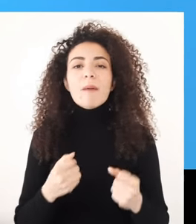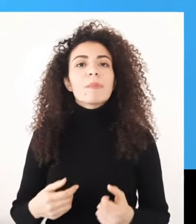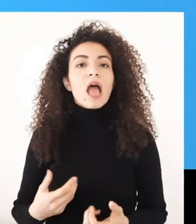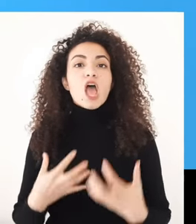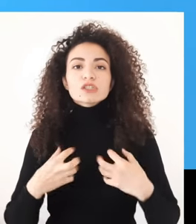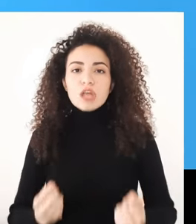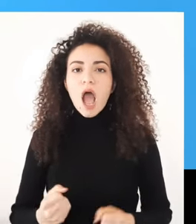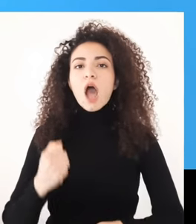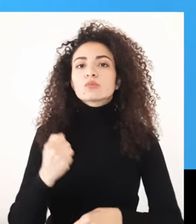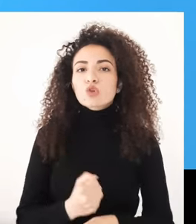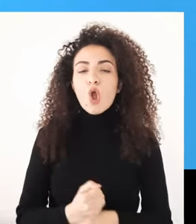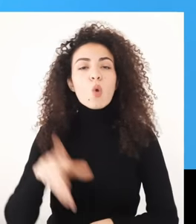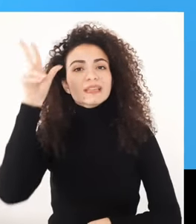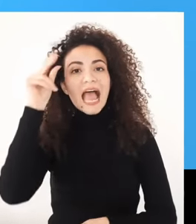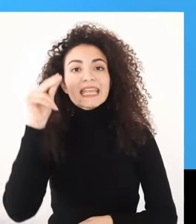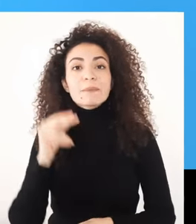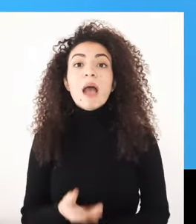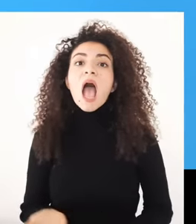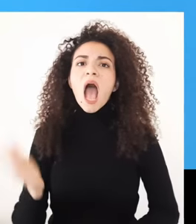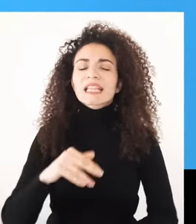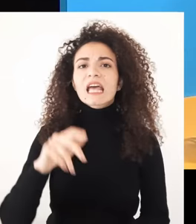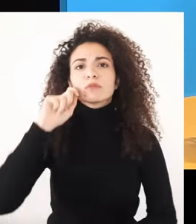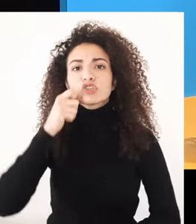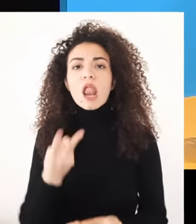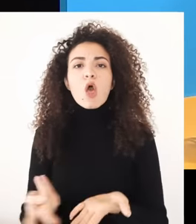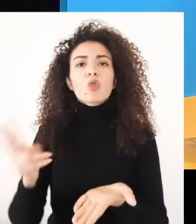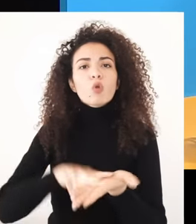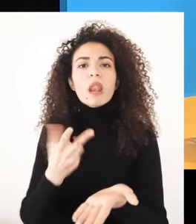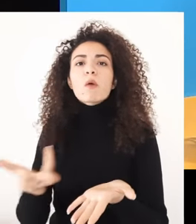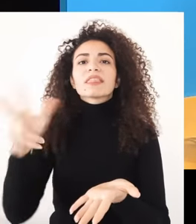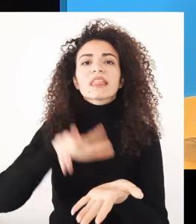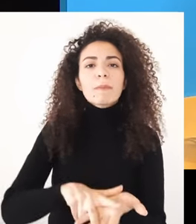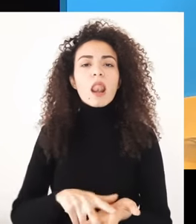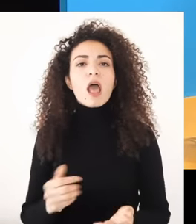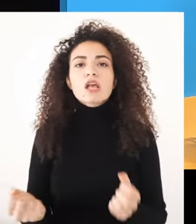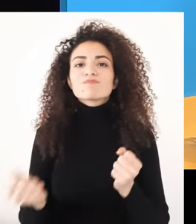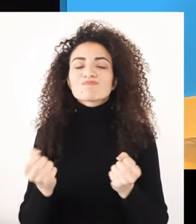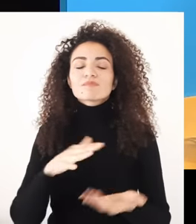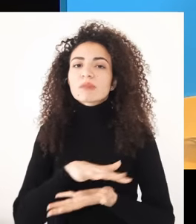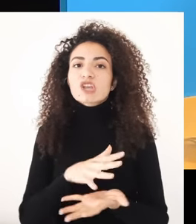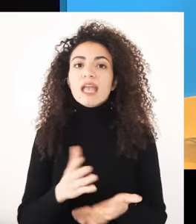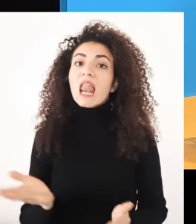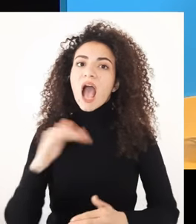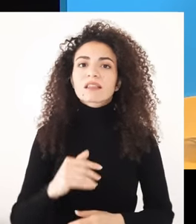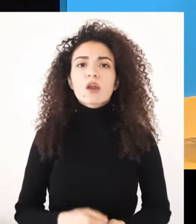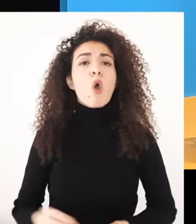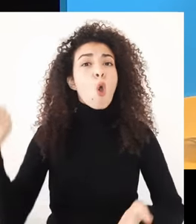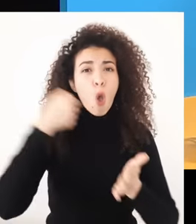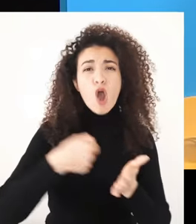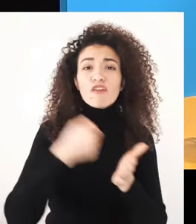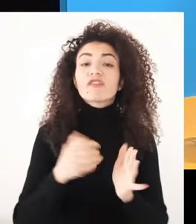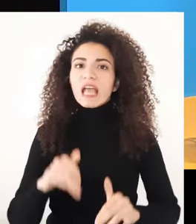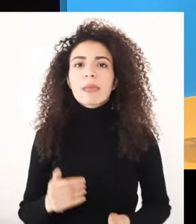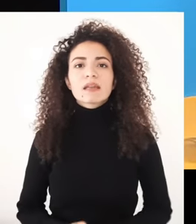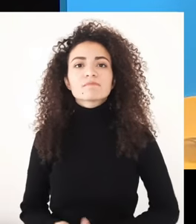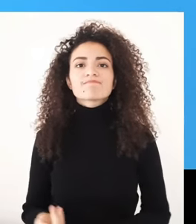لثلاث مرات أكتر من الرجال من دون إعاقة وممكن يتعرضوا للعنف مرتين لثلاث مرات أكتر من